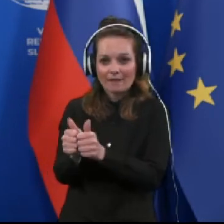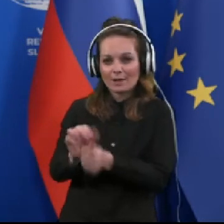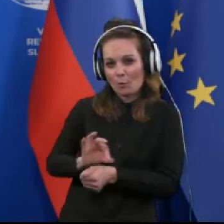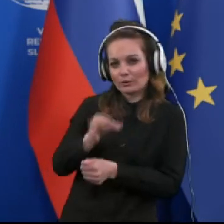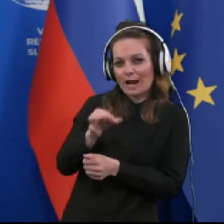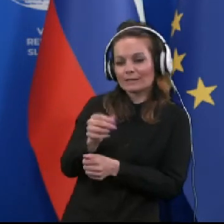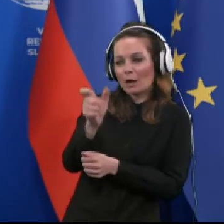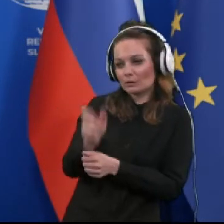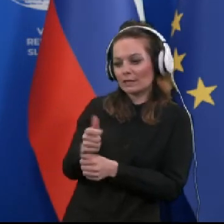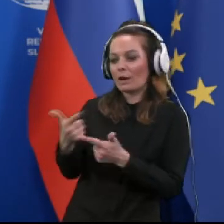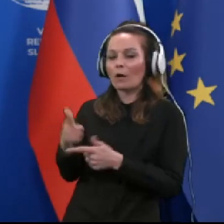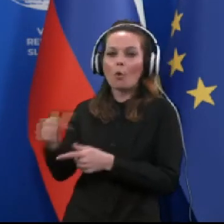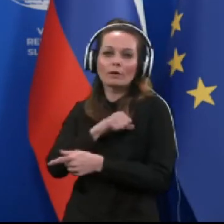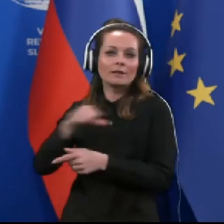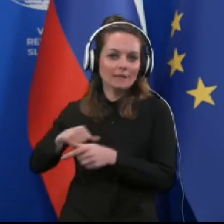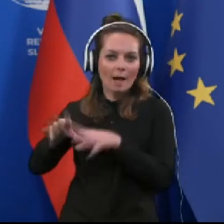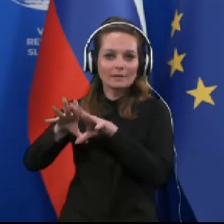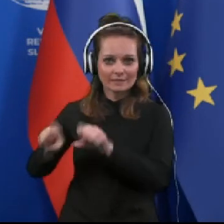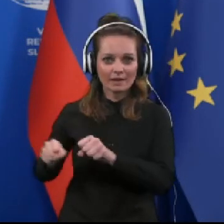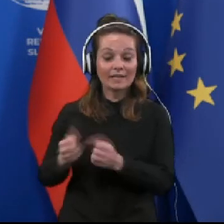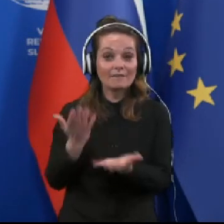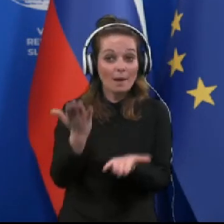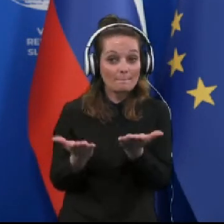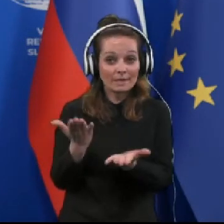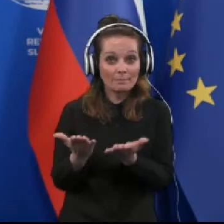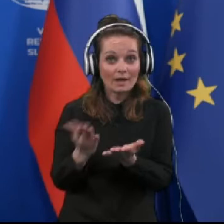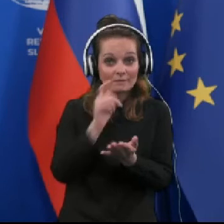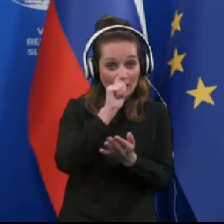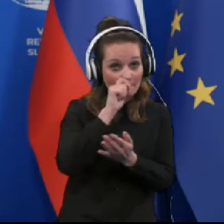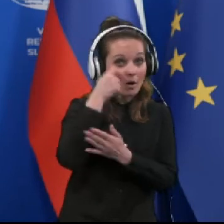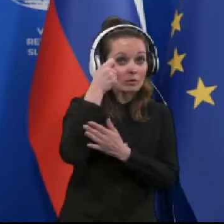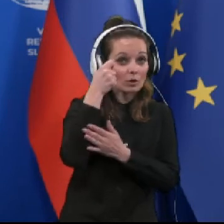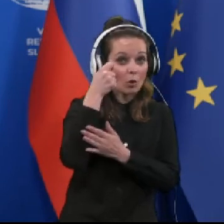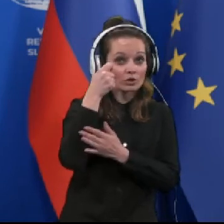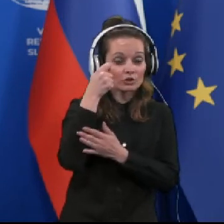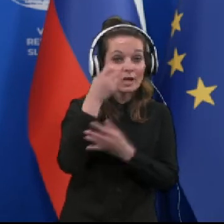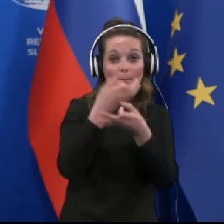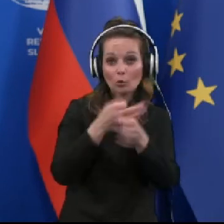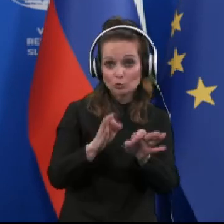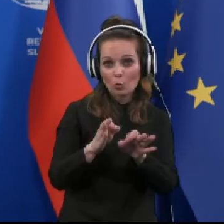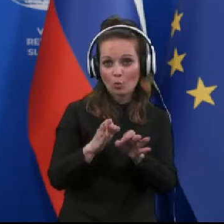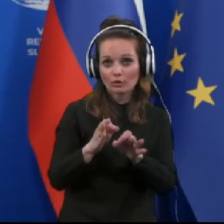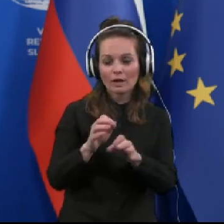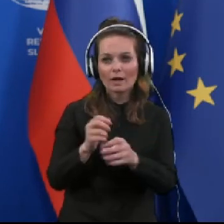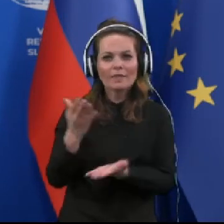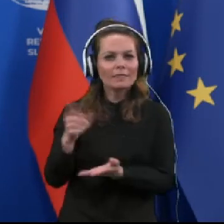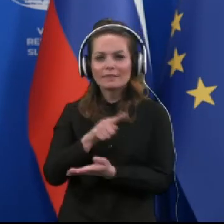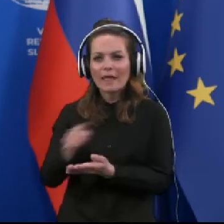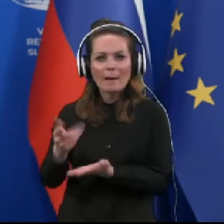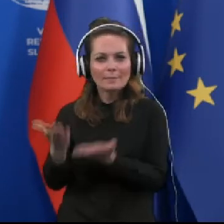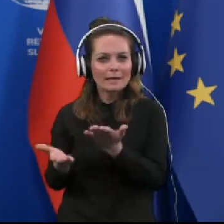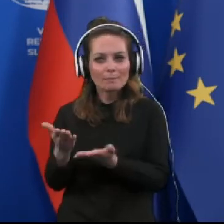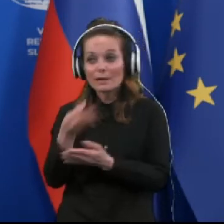osebe. In je tudi seveda v primerjavi z prisom nosno žreljnega prostora neprimerno